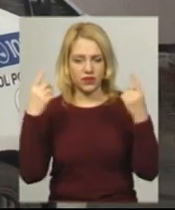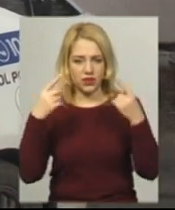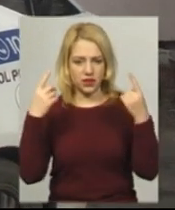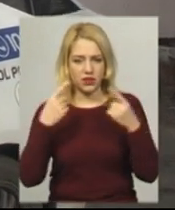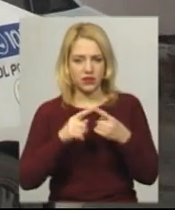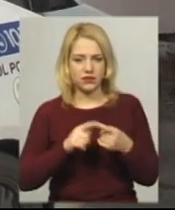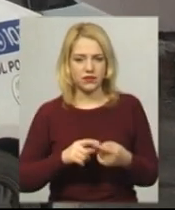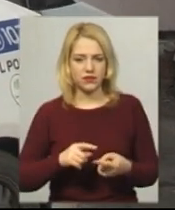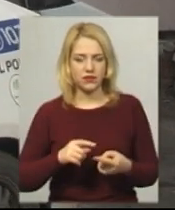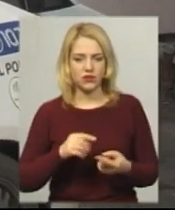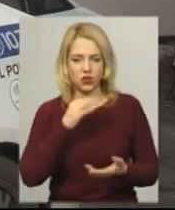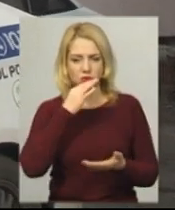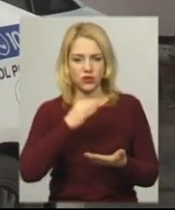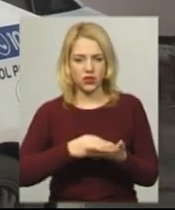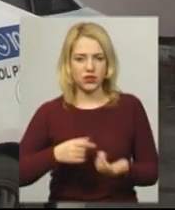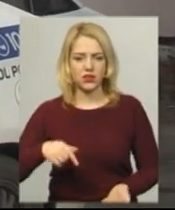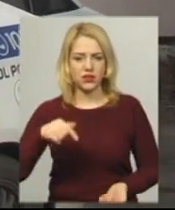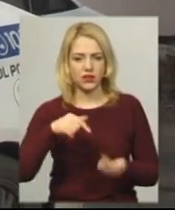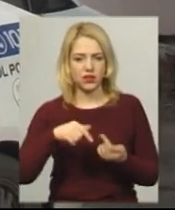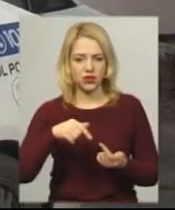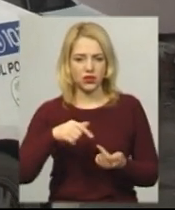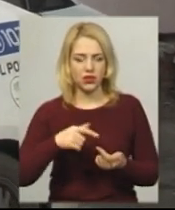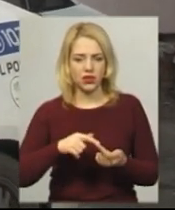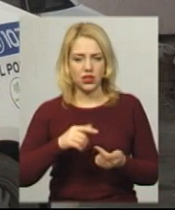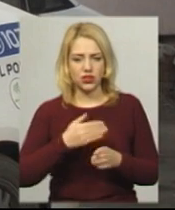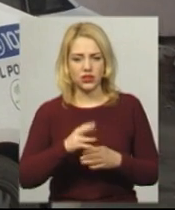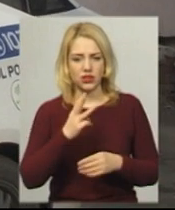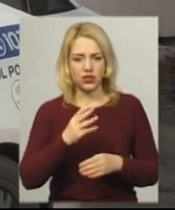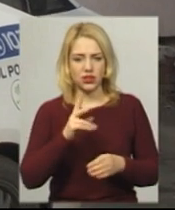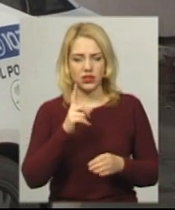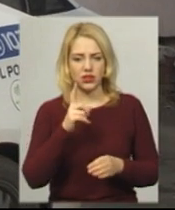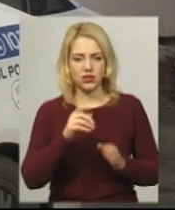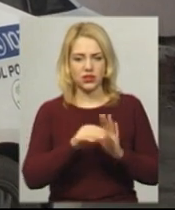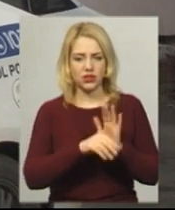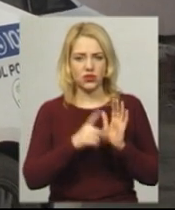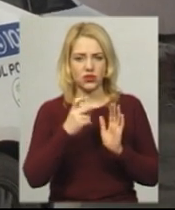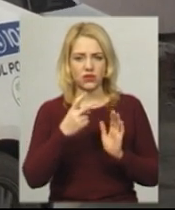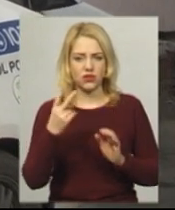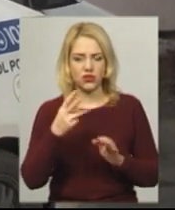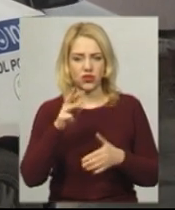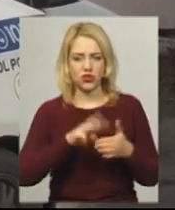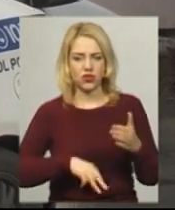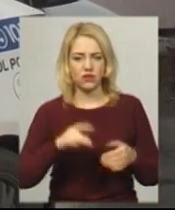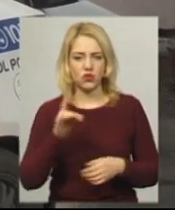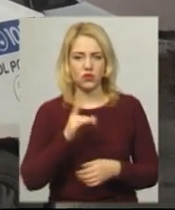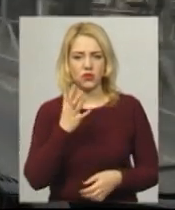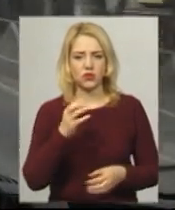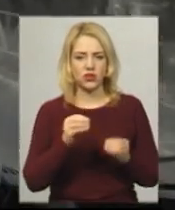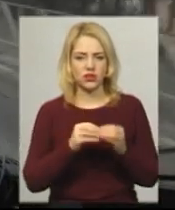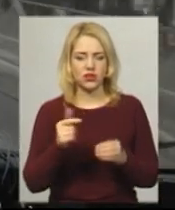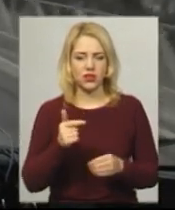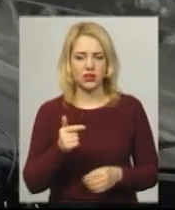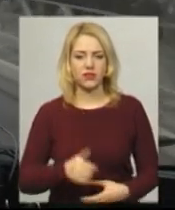Кодексу України про адміністративні правопорушення, це частина 3 статті 122, за що передбачено штраф у розмірі 510 гривень.